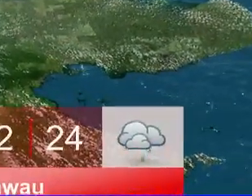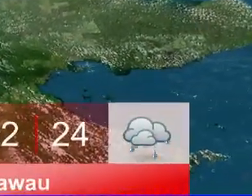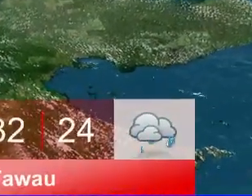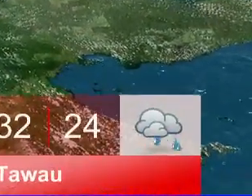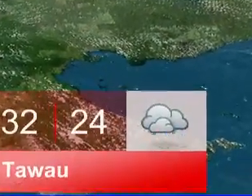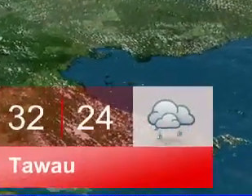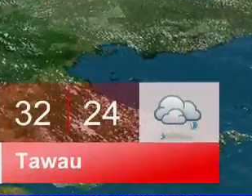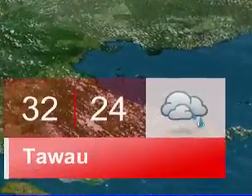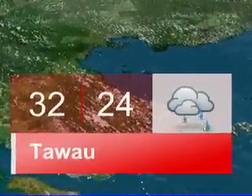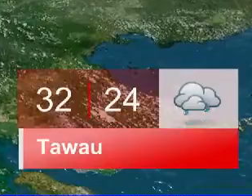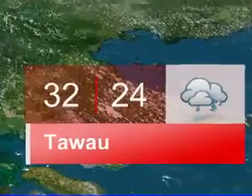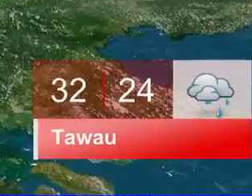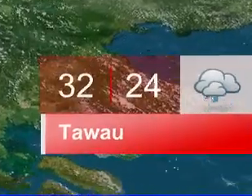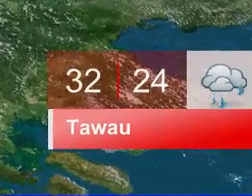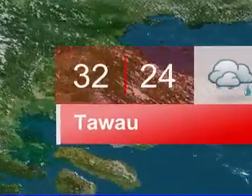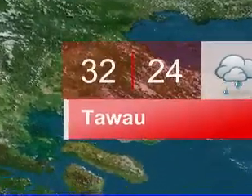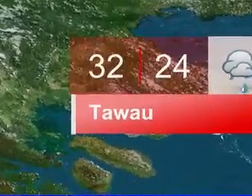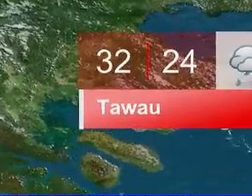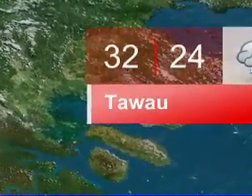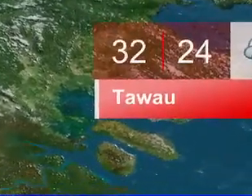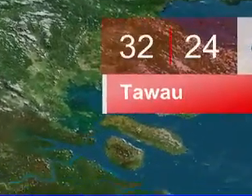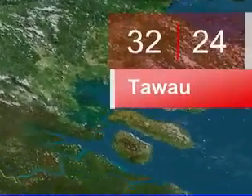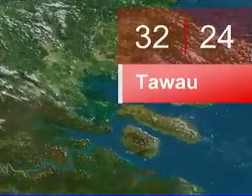Selamat menonton!